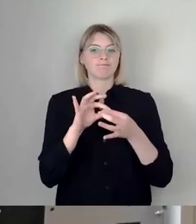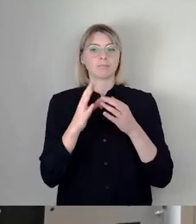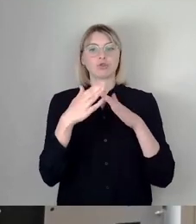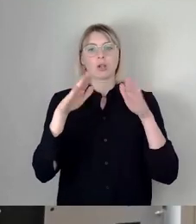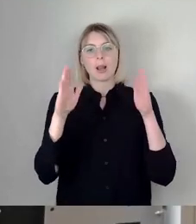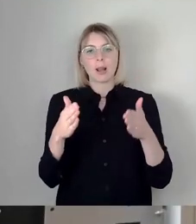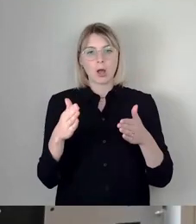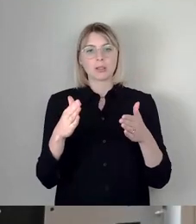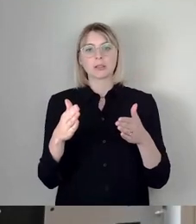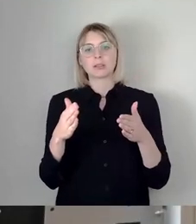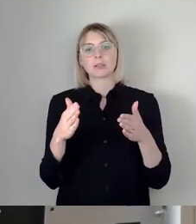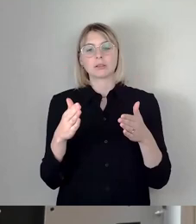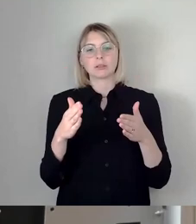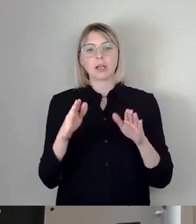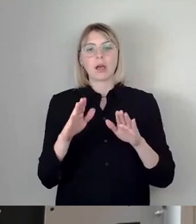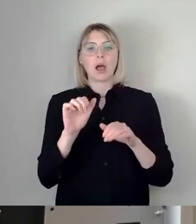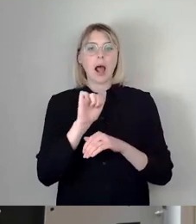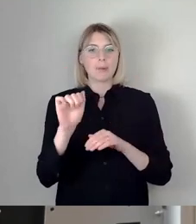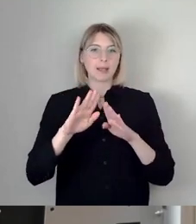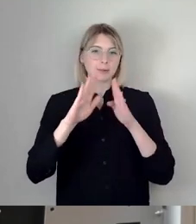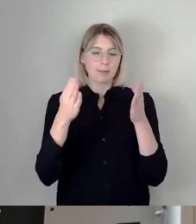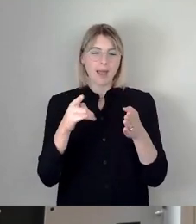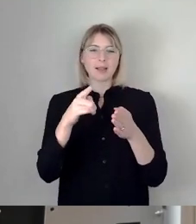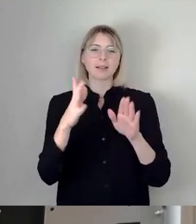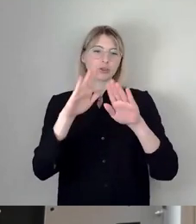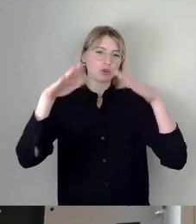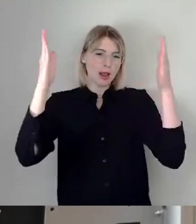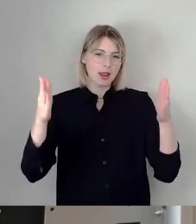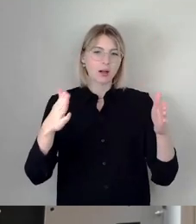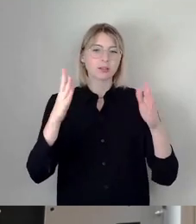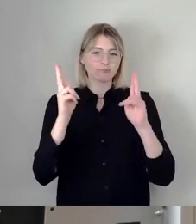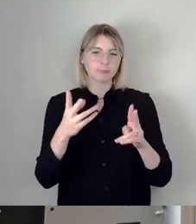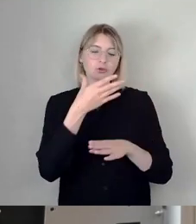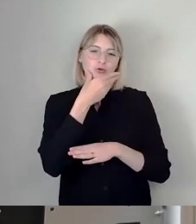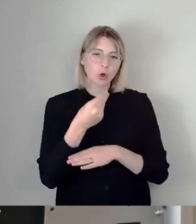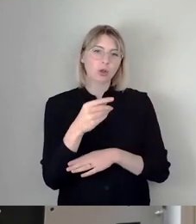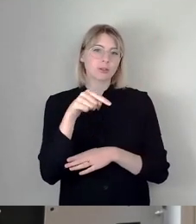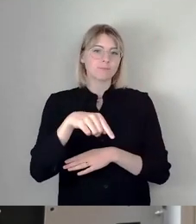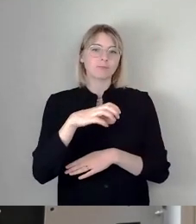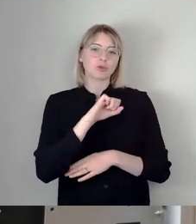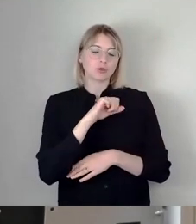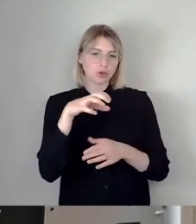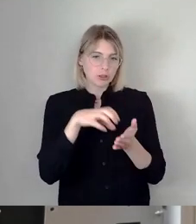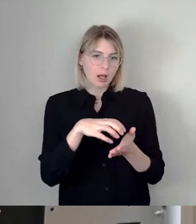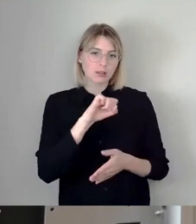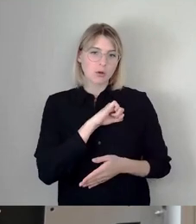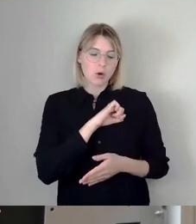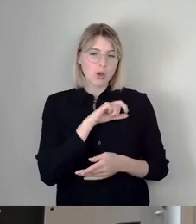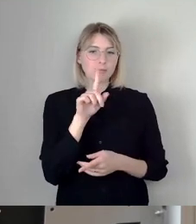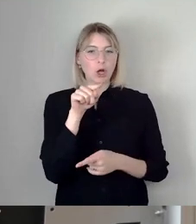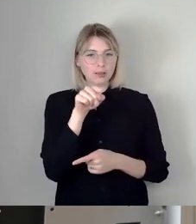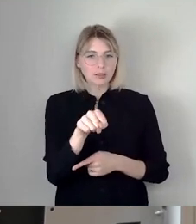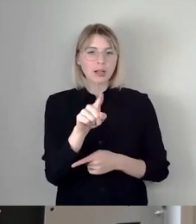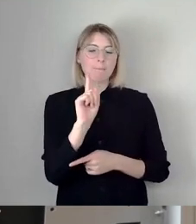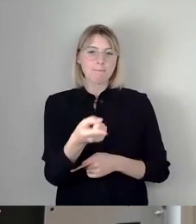einordnen. Dieses schöne Schloss ist im Besitz der Stadt und wir als Stadt müssen uns um diese Denkmale kümmern.